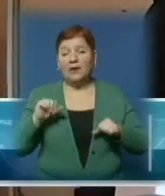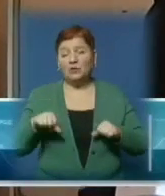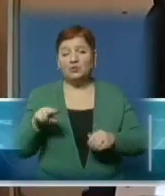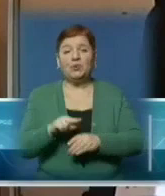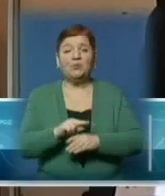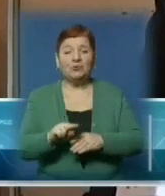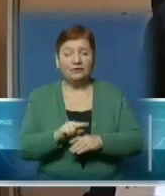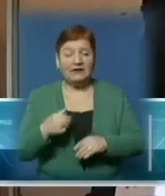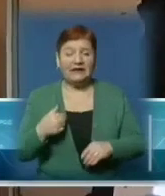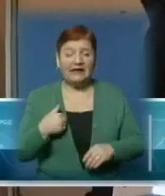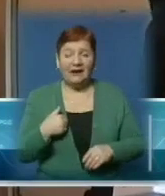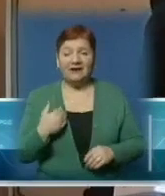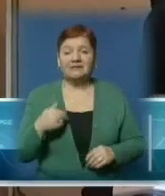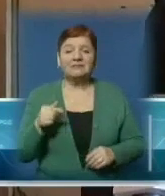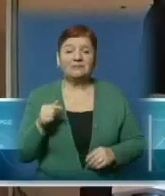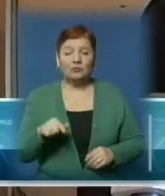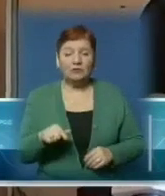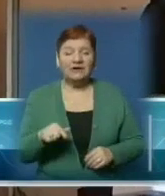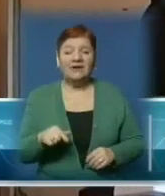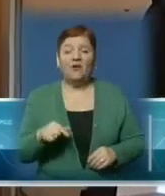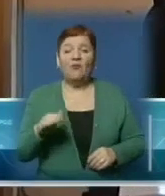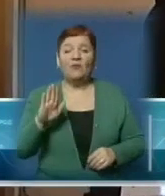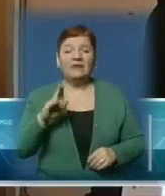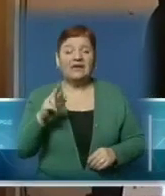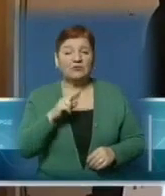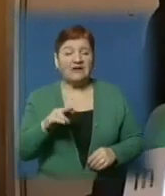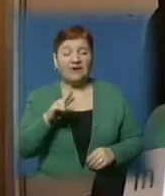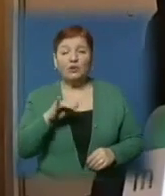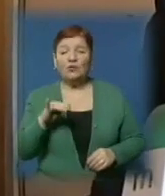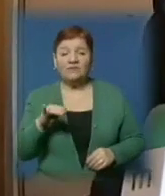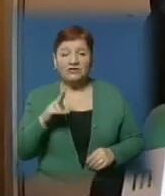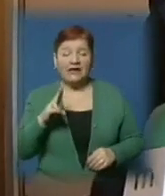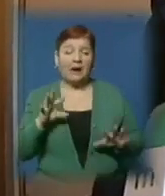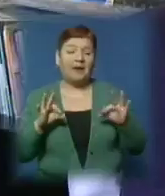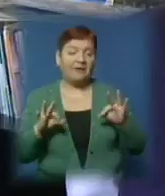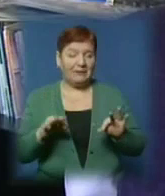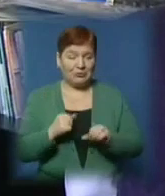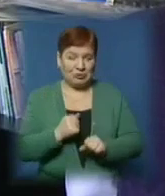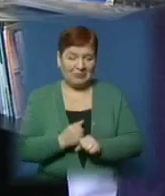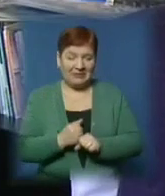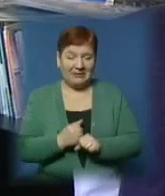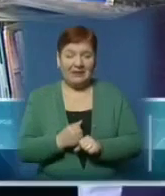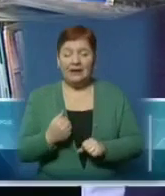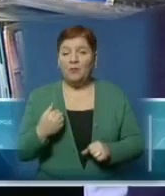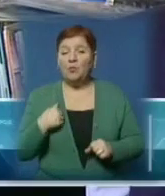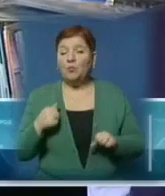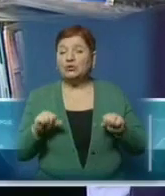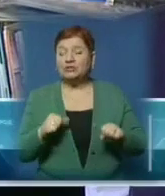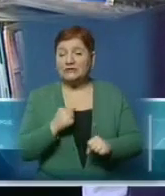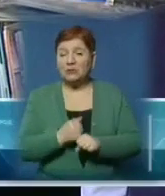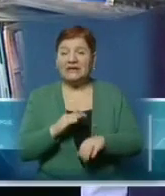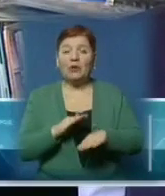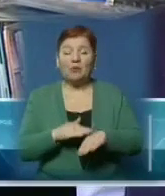бо я здобуду ці навчання у Ярослава Юрійовича, він мене научить, як це правильно зробити. Можна зробити те руками, що ти